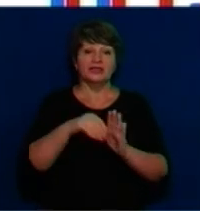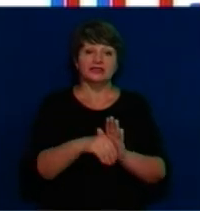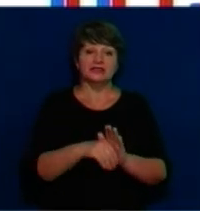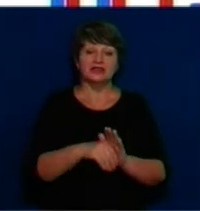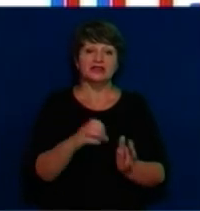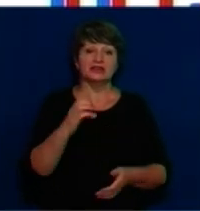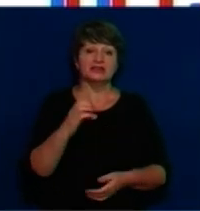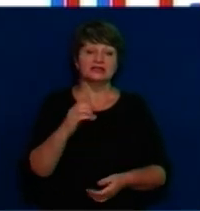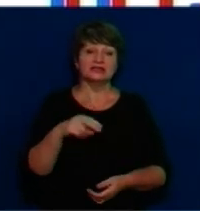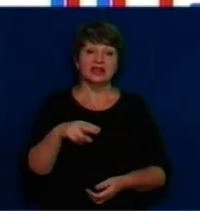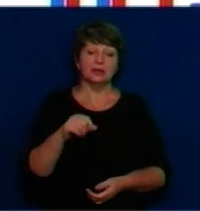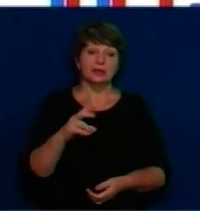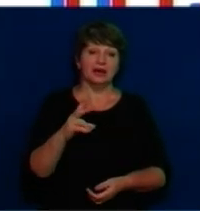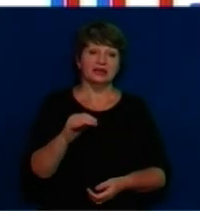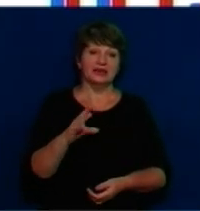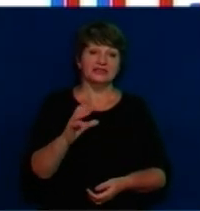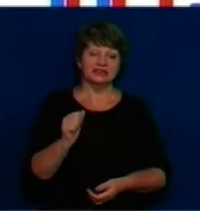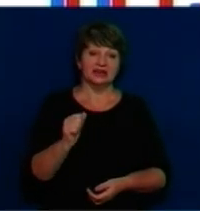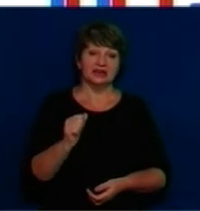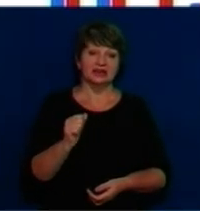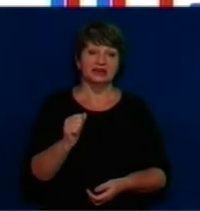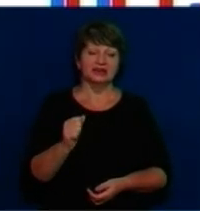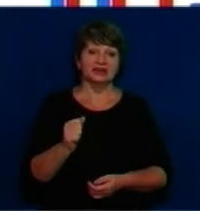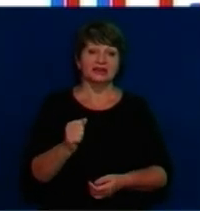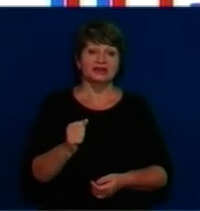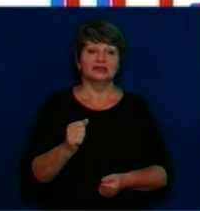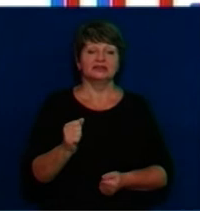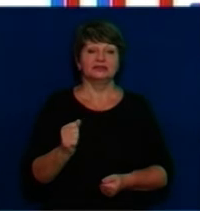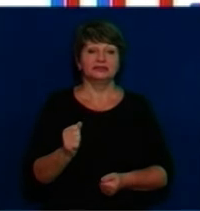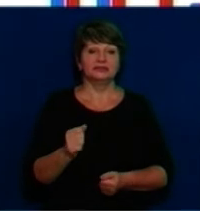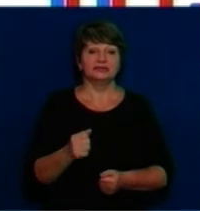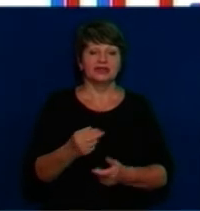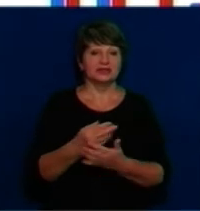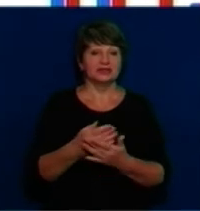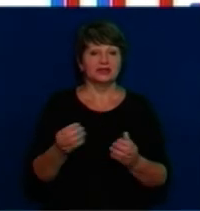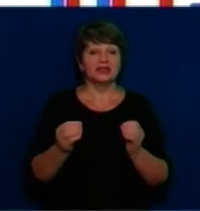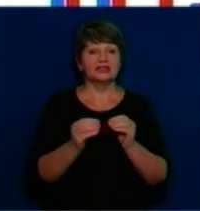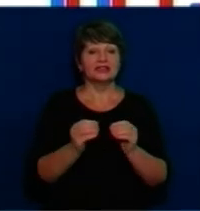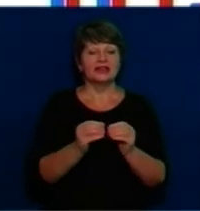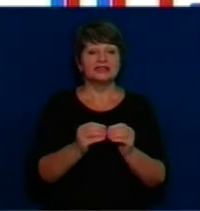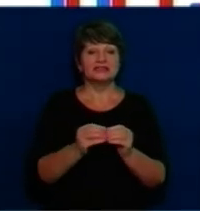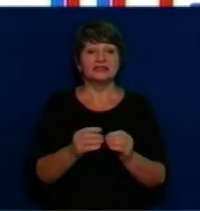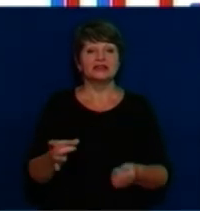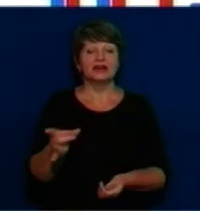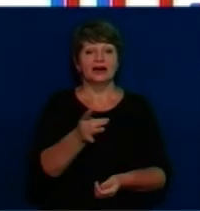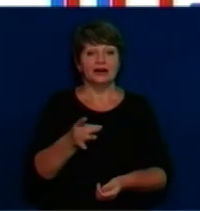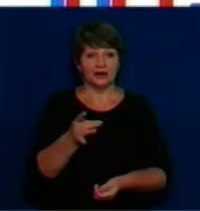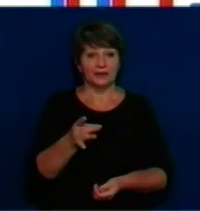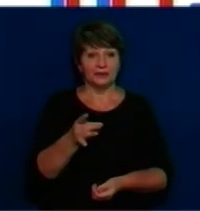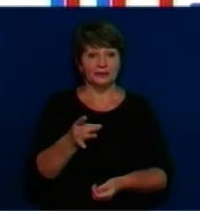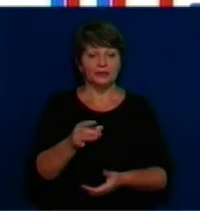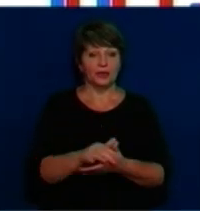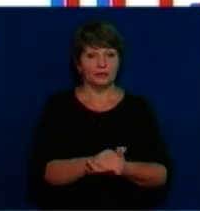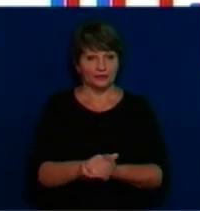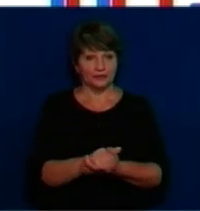Степанецька, Зорівська, Литвенецька, Кропивнянська, Черкаська, Соколівська, Чорноваєвська, Дмитрушківська, Виноградська та Лип'янська громади.